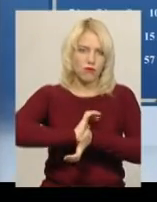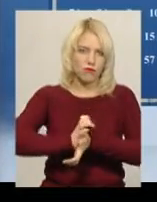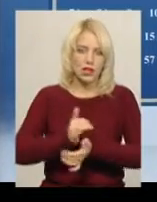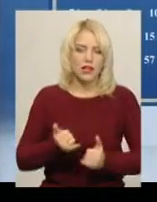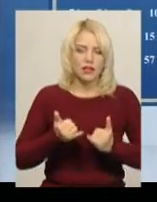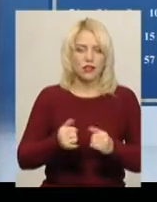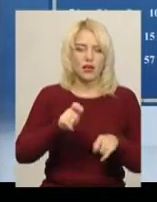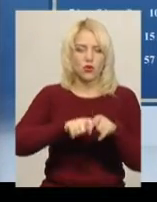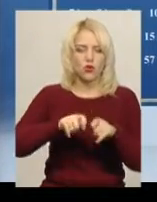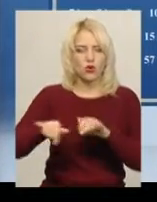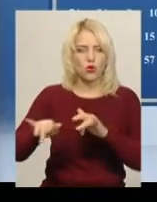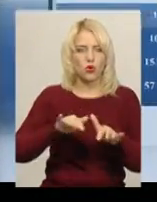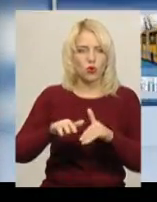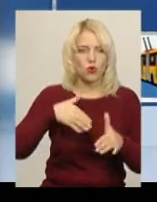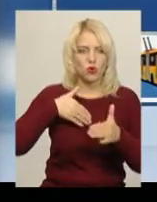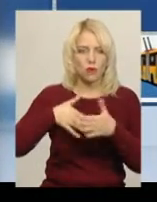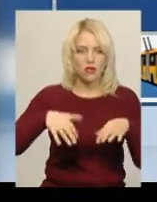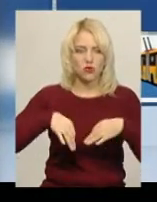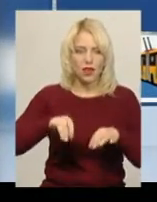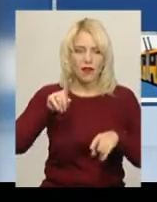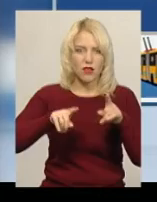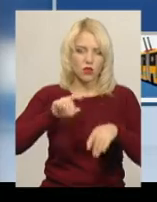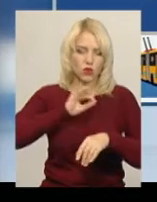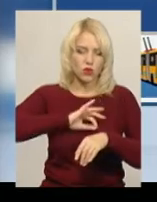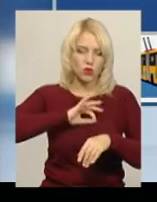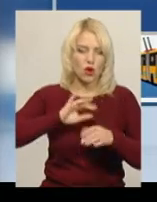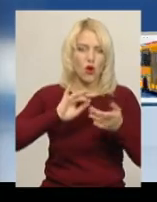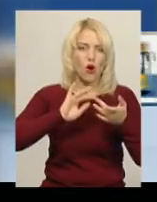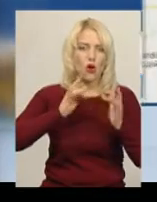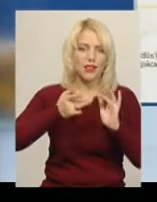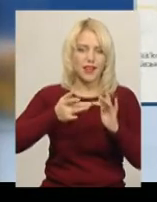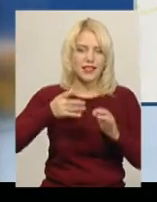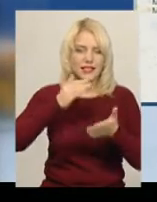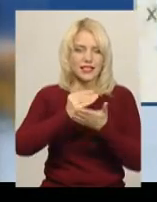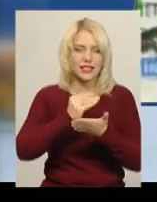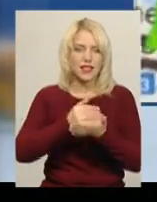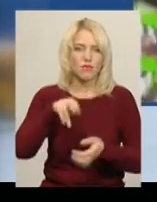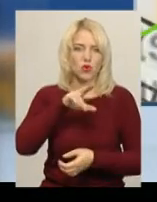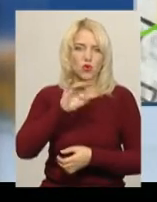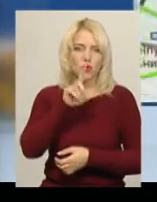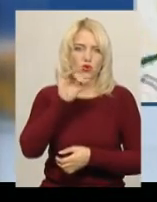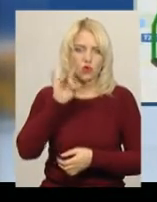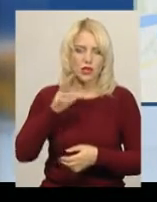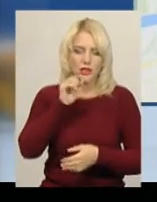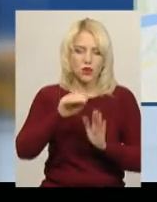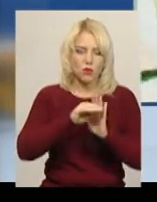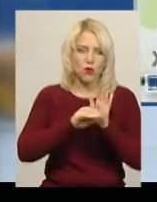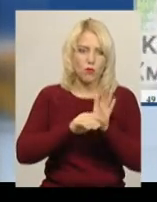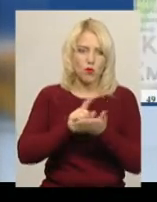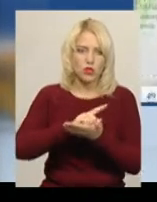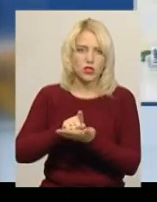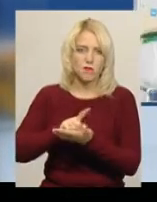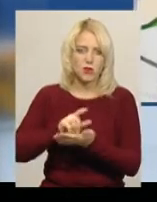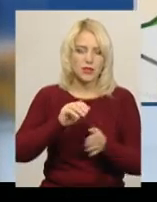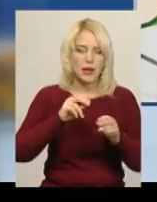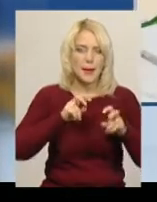контролю руху громадського транспорту інколи користується онлайн-системою «Дозор», розповідає Інна Федорів. За допомогою GPS пасажири